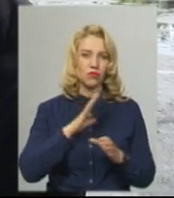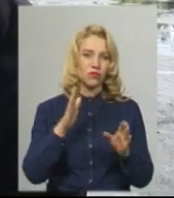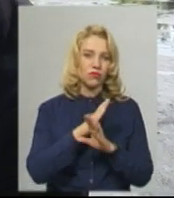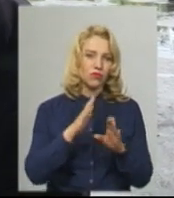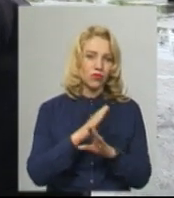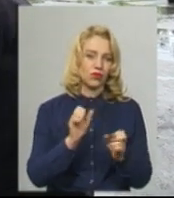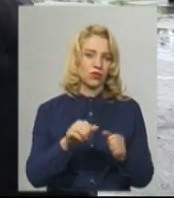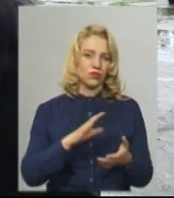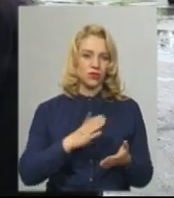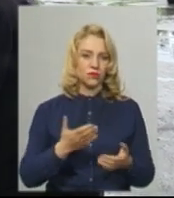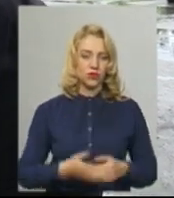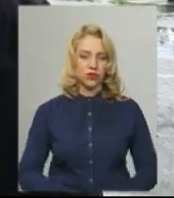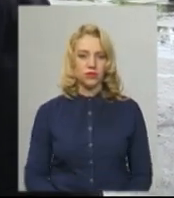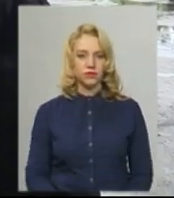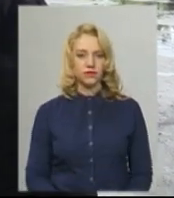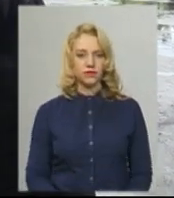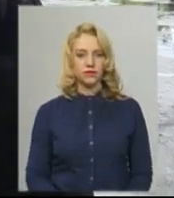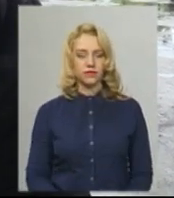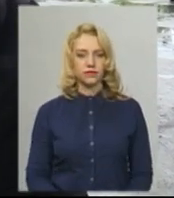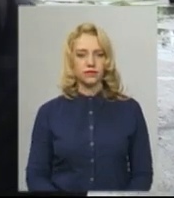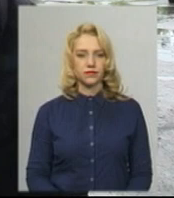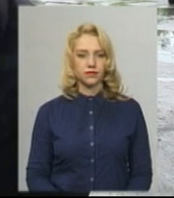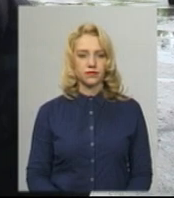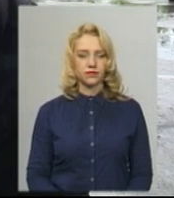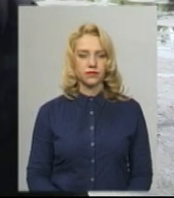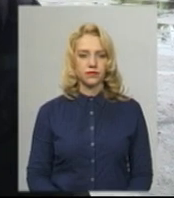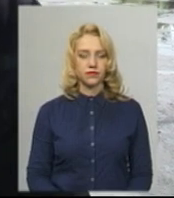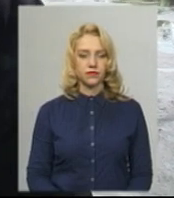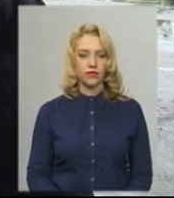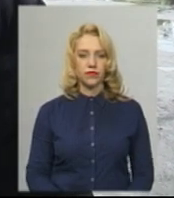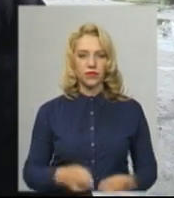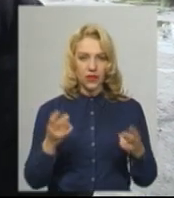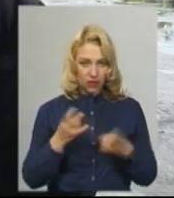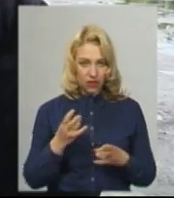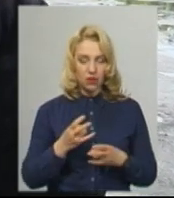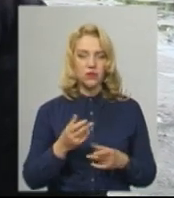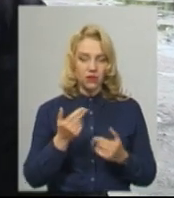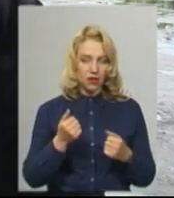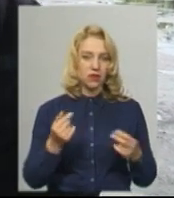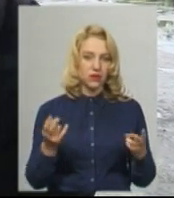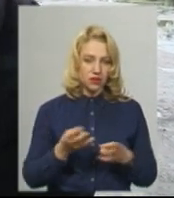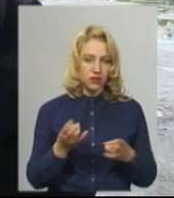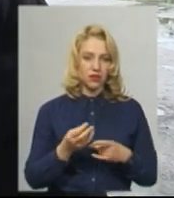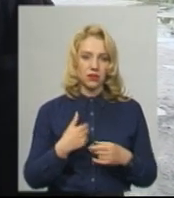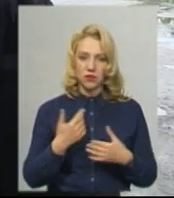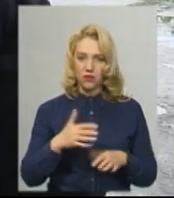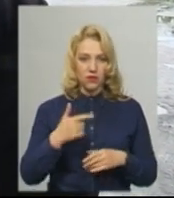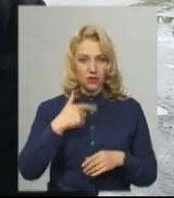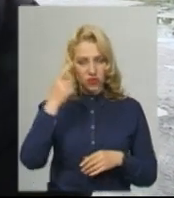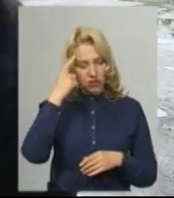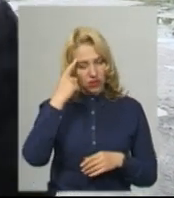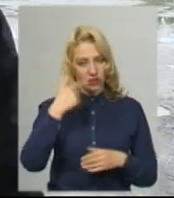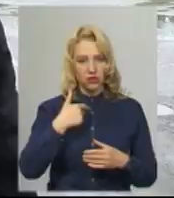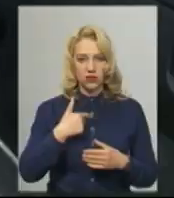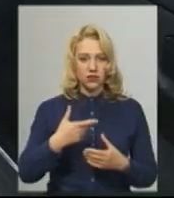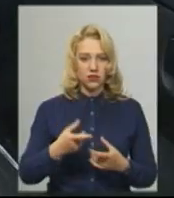дозволяє, то воно не… – Але як ви вважаєте, треба в мене відновити? – Мови нема. Просто вже і для людей, і навіть самим вже на психіку довело. Та то два